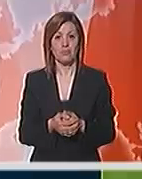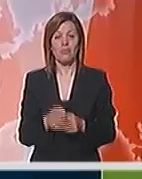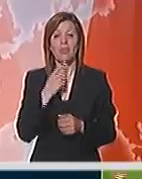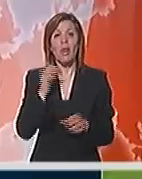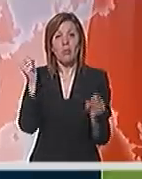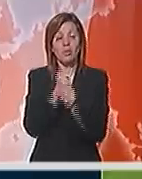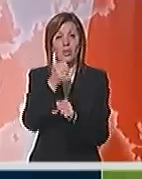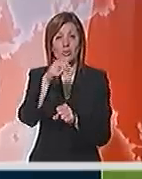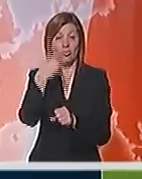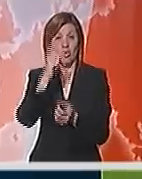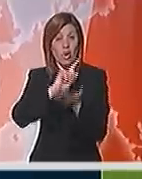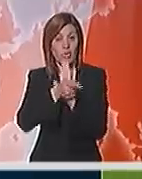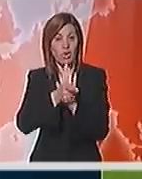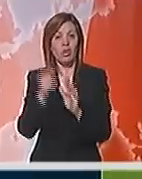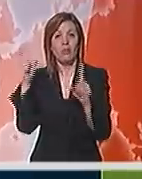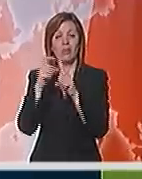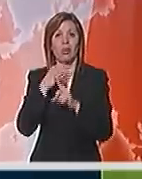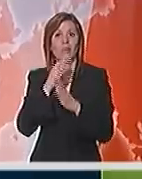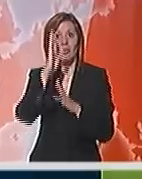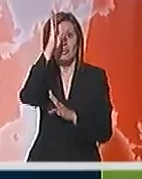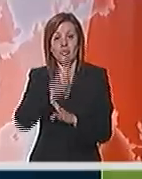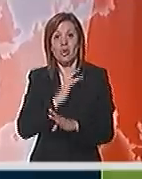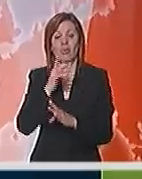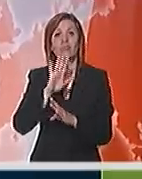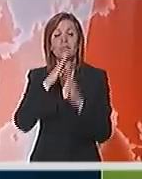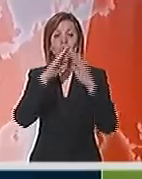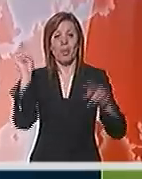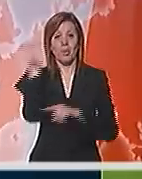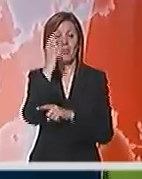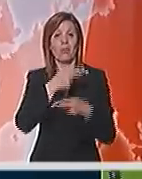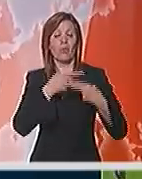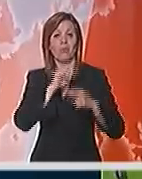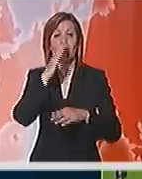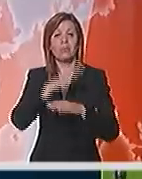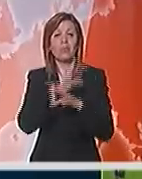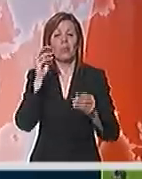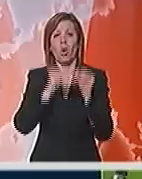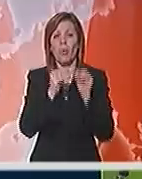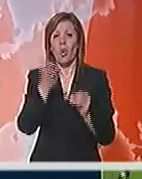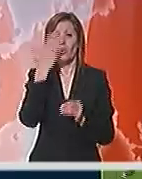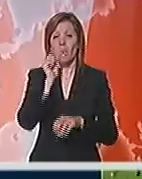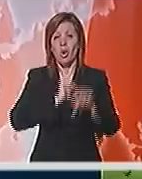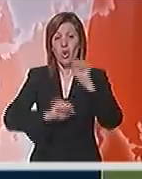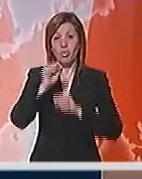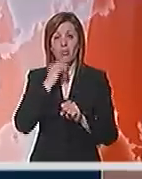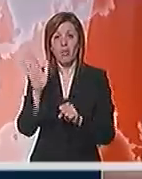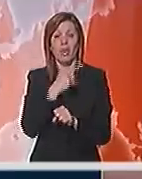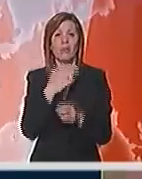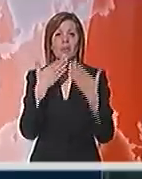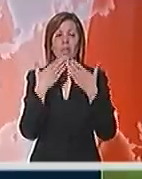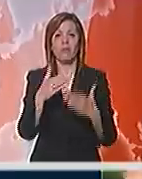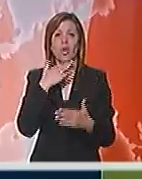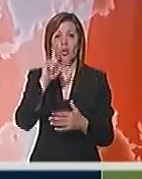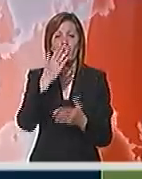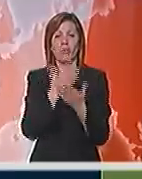Međutim, u 102. minutu Diego Forlan je šokirao domaće navijače. Gosti su do kraja bez većih problema uspeli da odbarne prednost tečenu, zahvaljujući